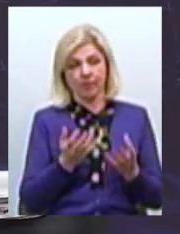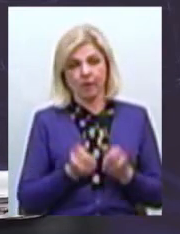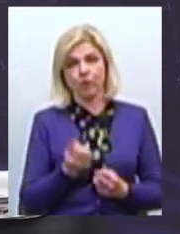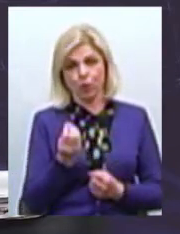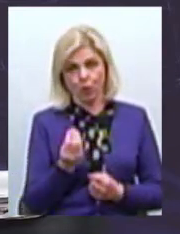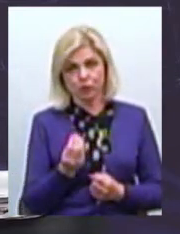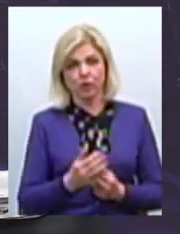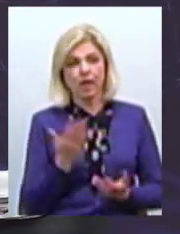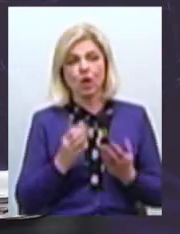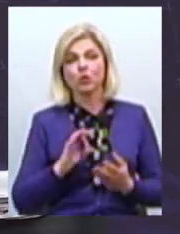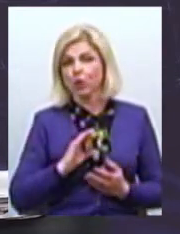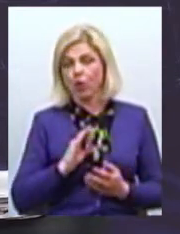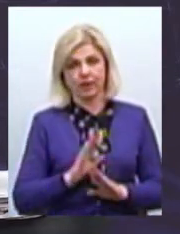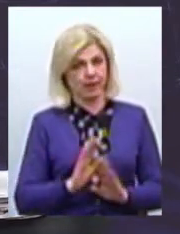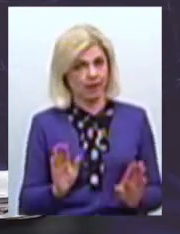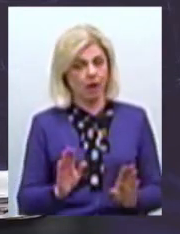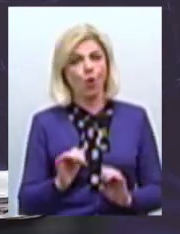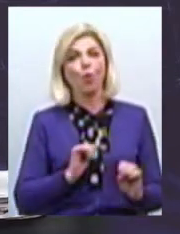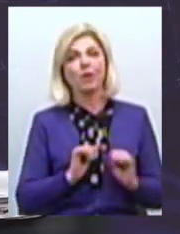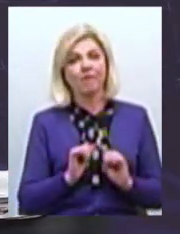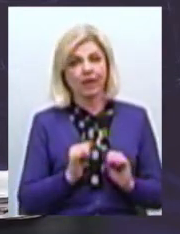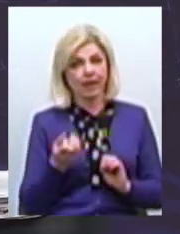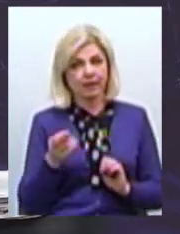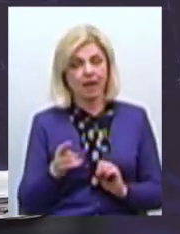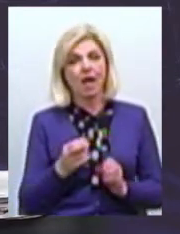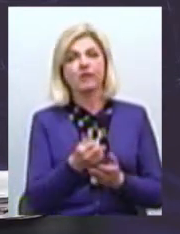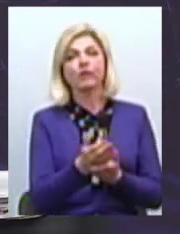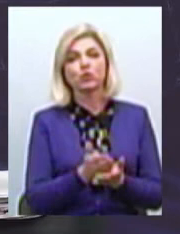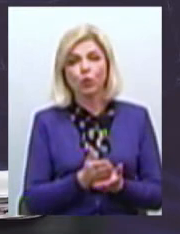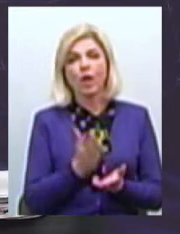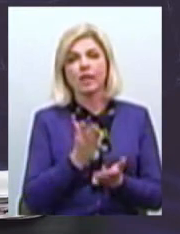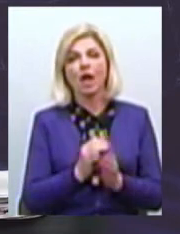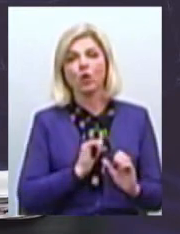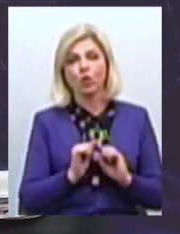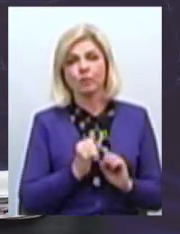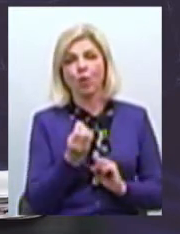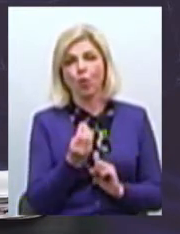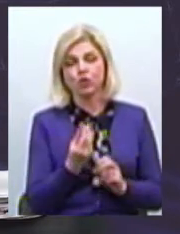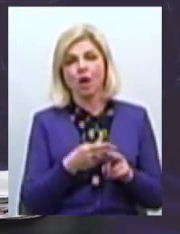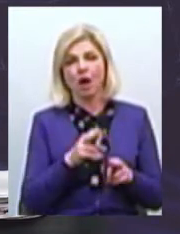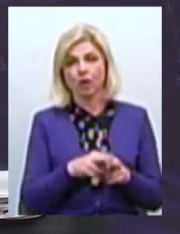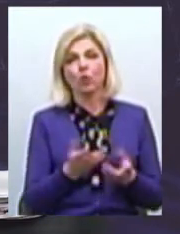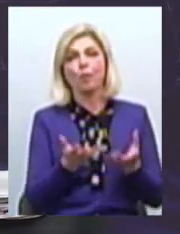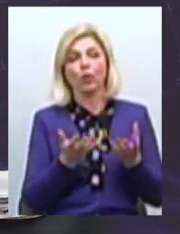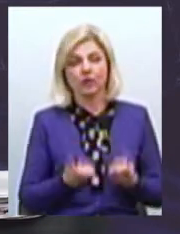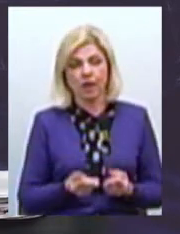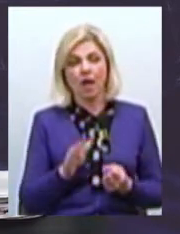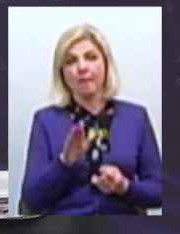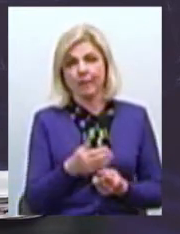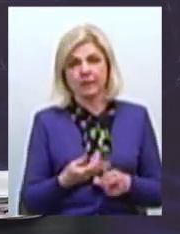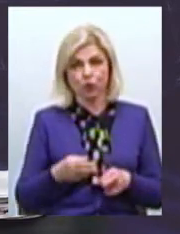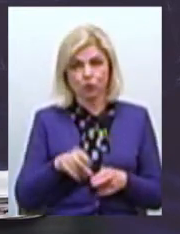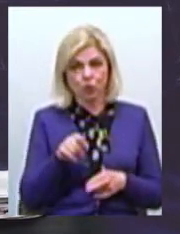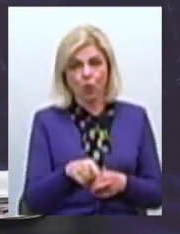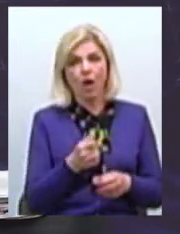брати юридично, то ні Тому що управління інфраструктури є розпорядником коштів, безпосередньо які отримує Після цього